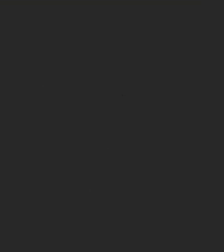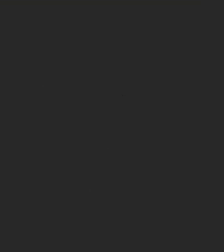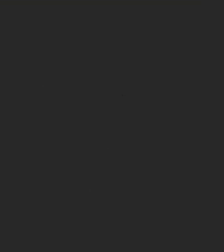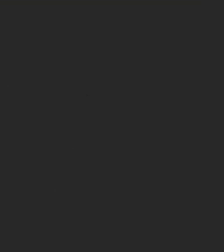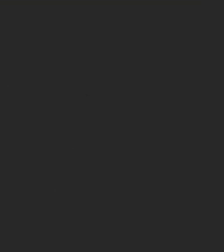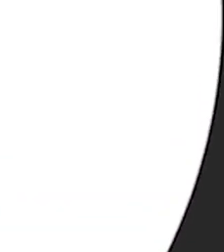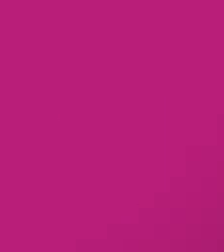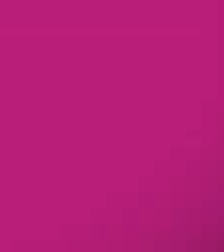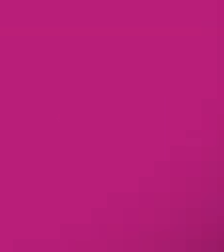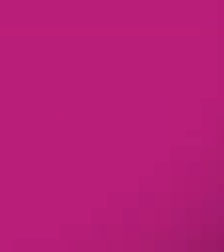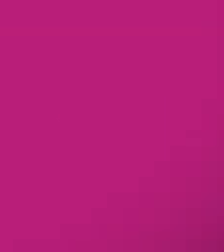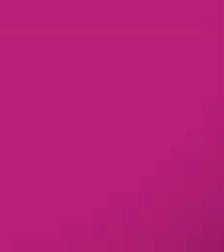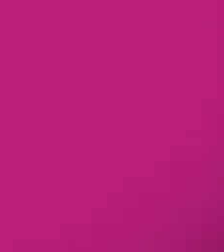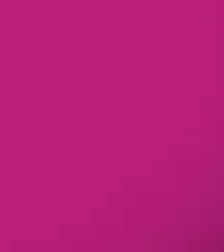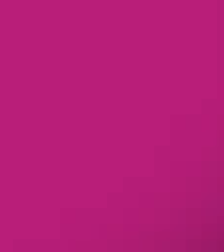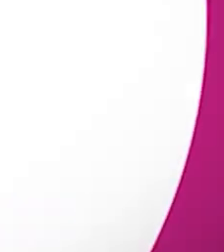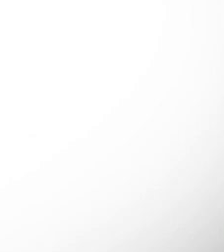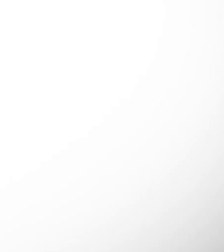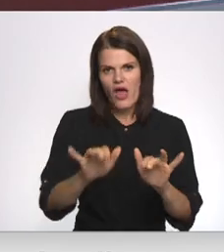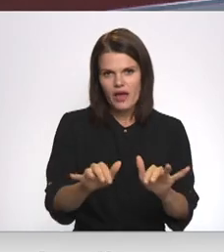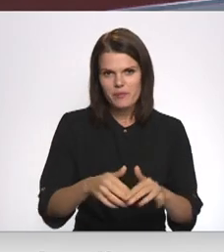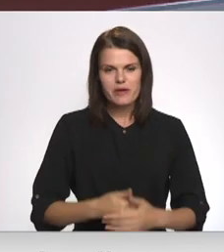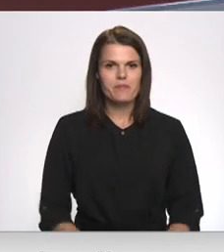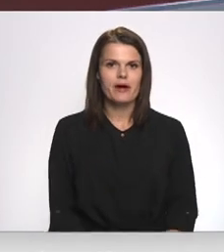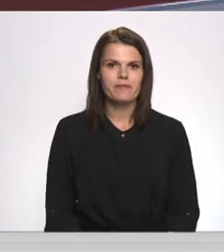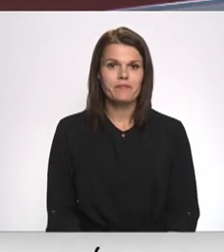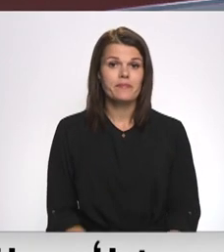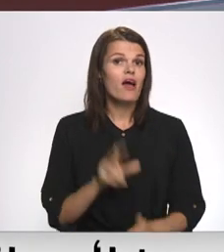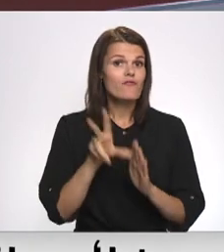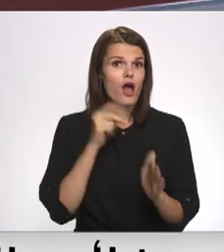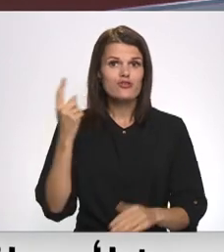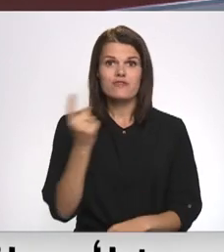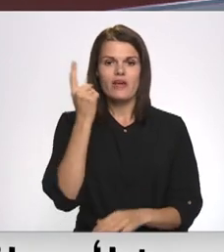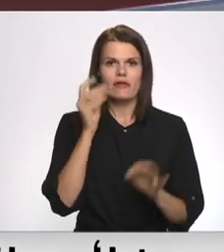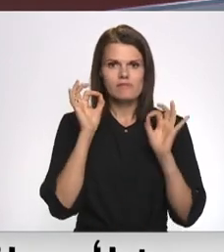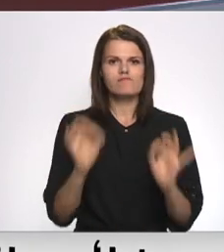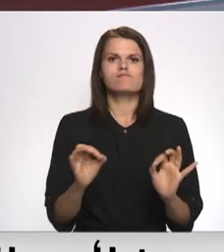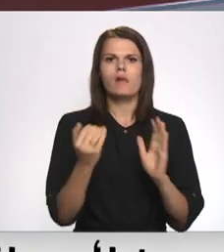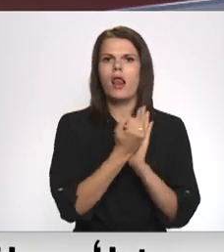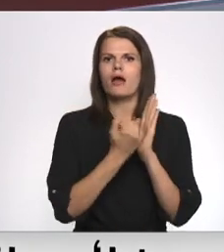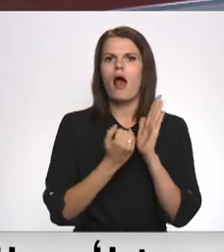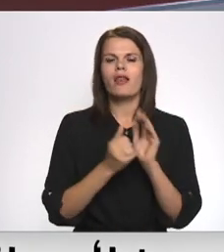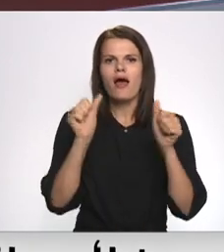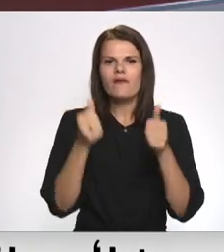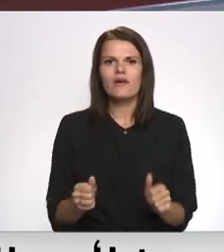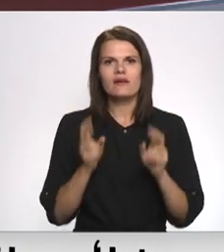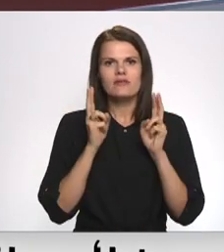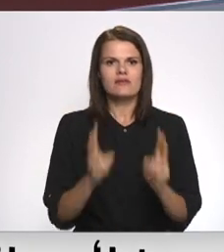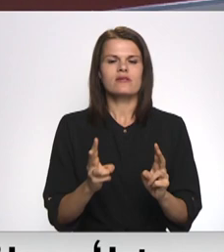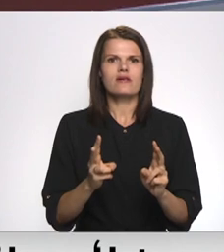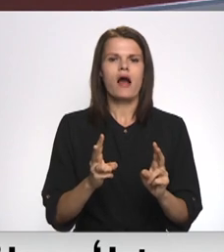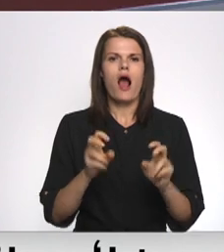Re! Viss ēters ir te! Vēlēšanas ir vienīgais legālais veids, kā varu ņem